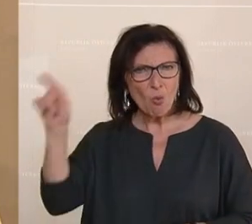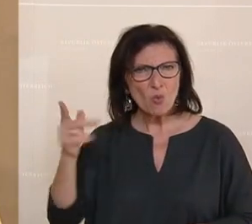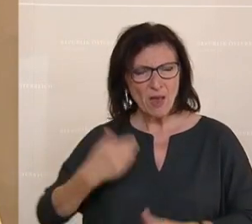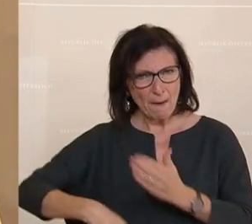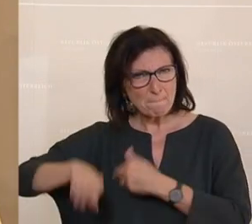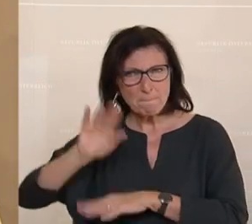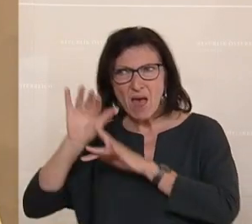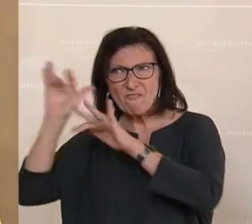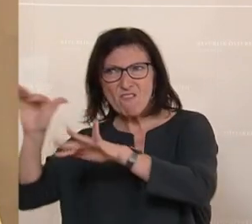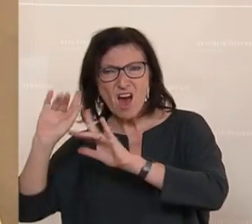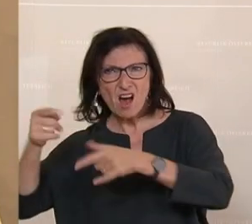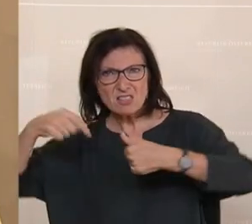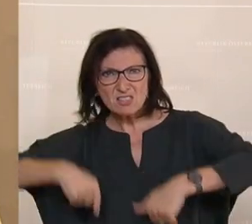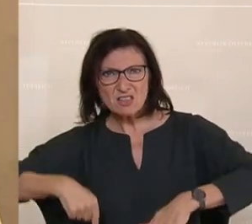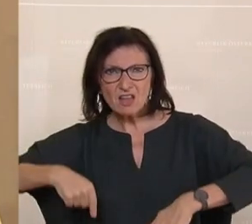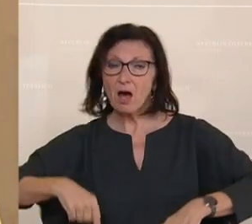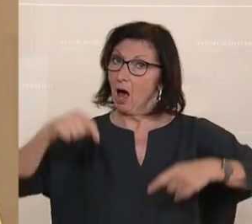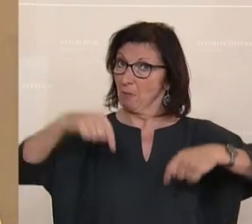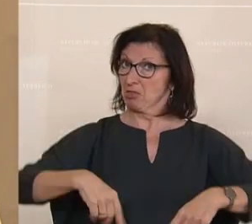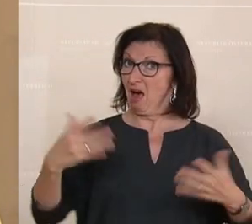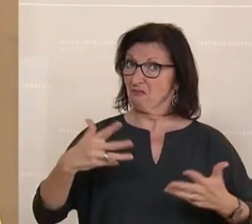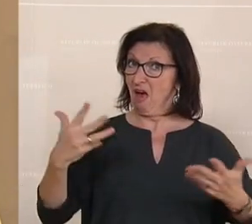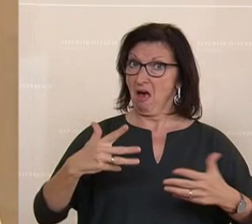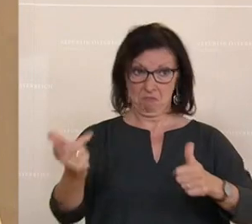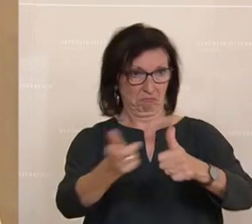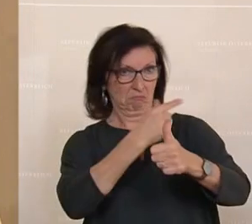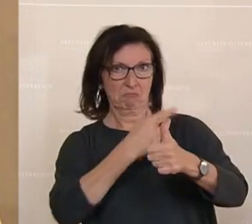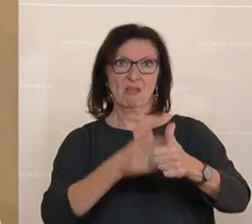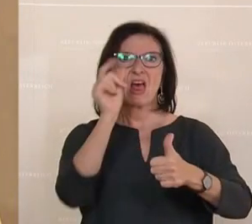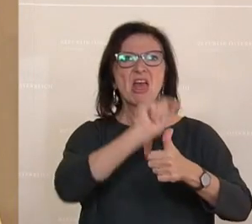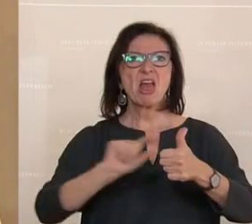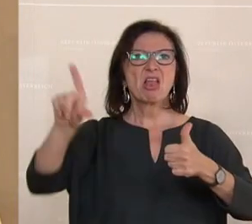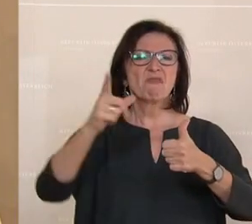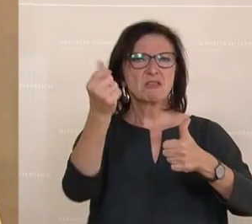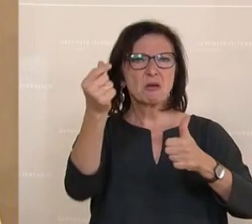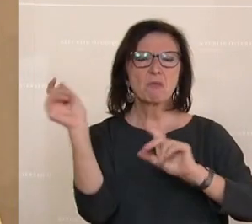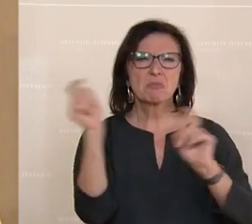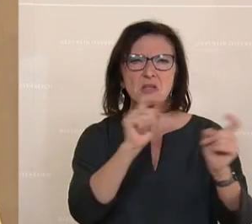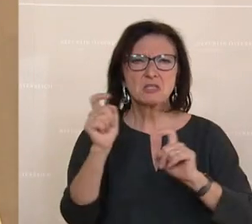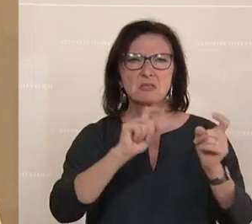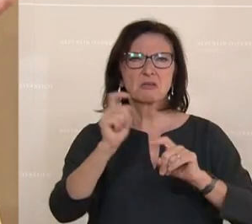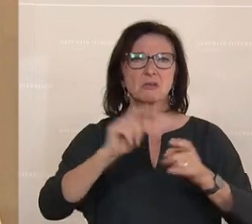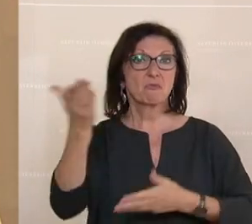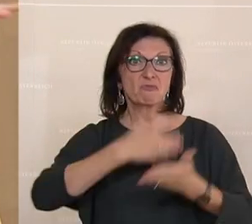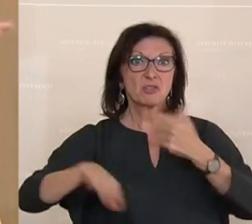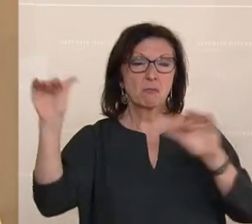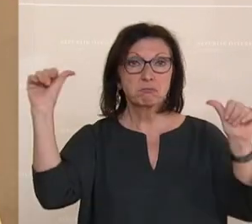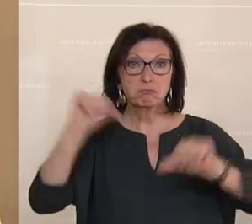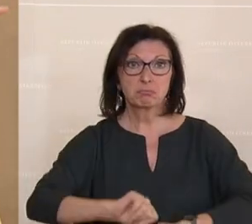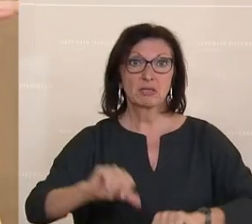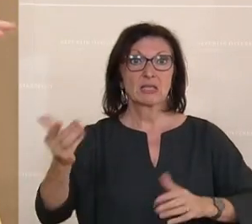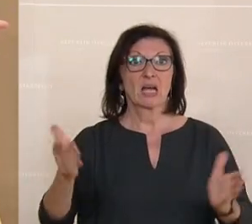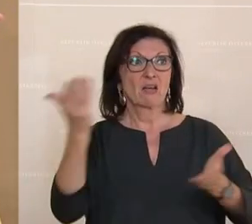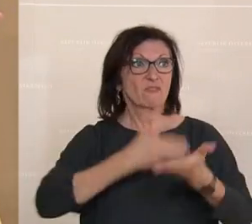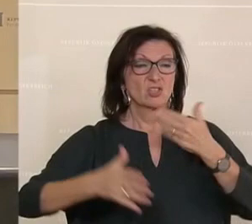wirken als bei uns. Was haben wir aber hier? Hier haben wir Teuerungsdebatten, Inflationsdebatten, Wirtschaftseinbruch, Rezession. Sogar Sie sprechen davon,